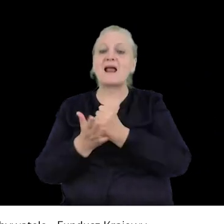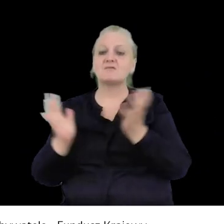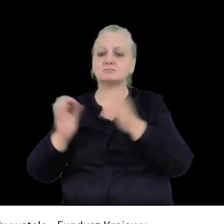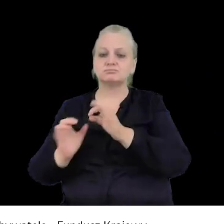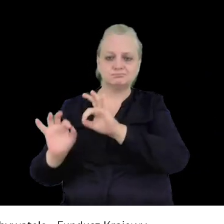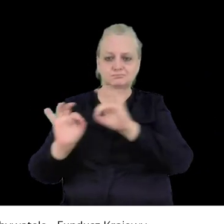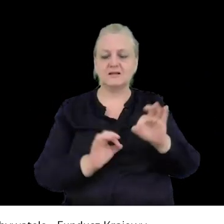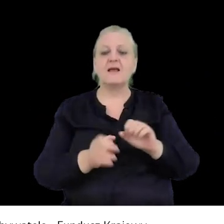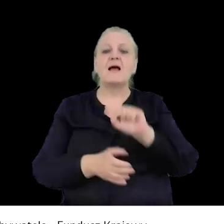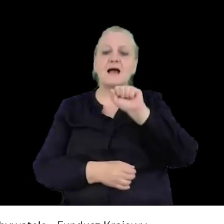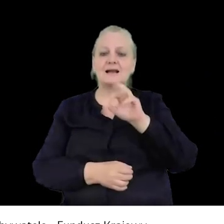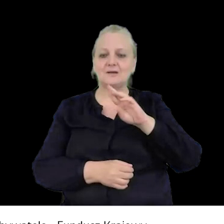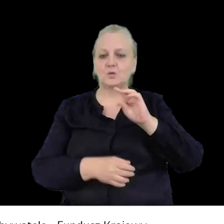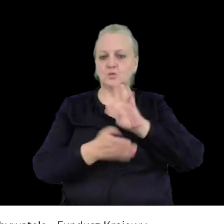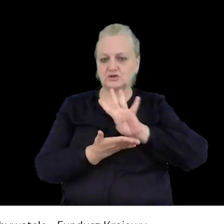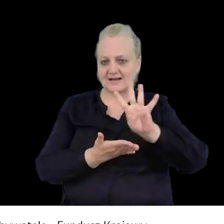z artykułu 14.